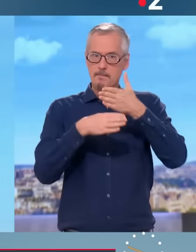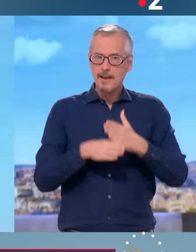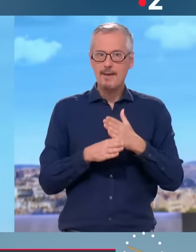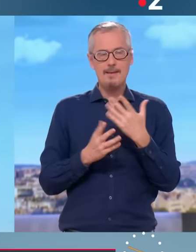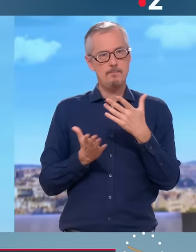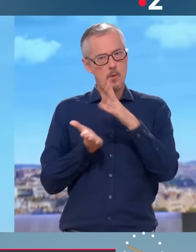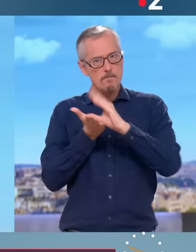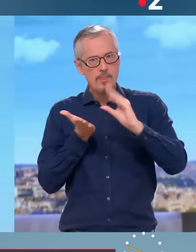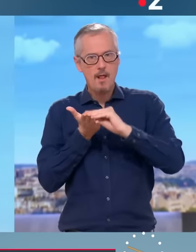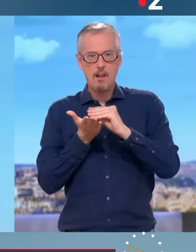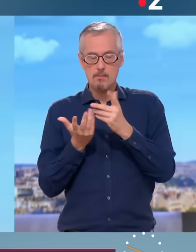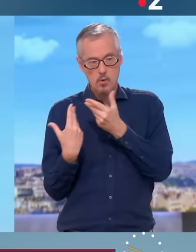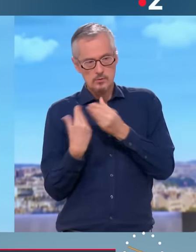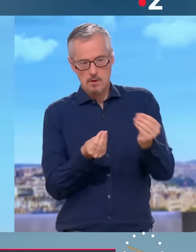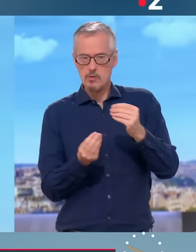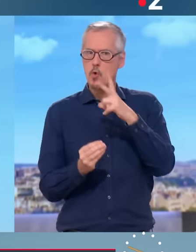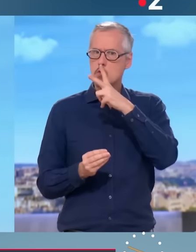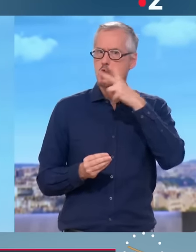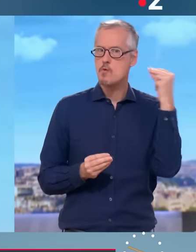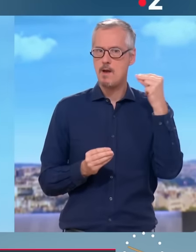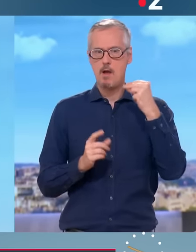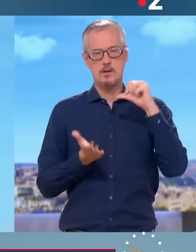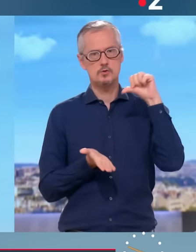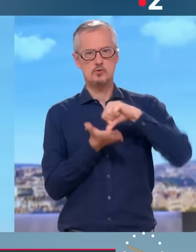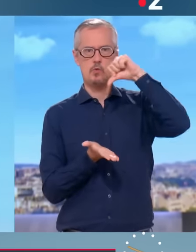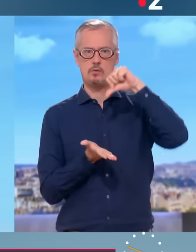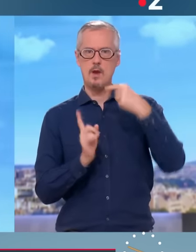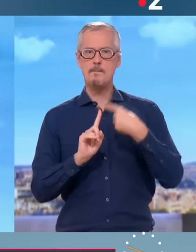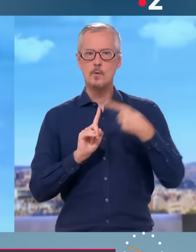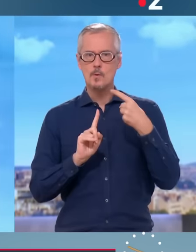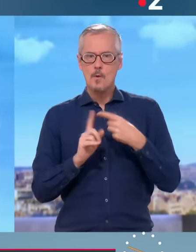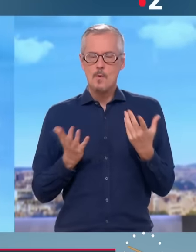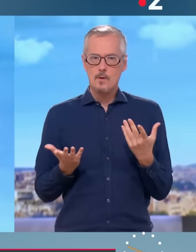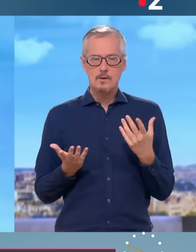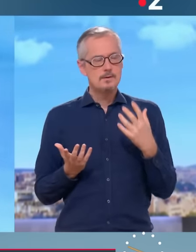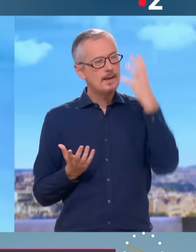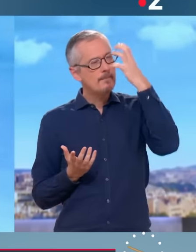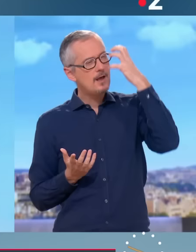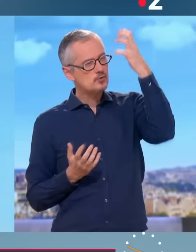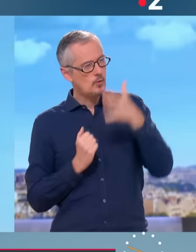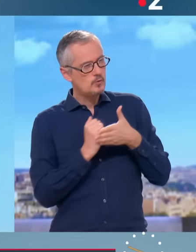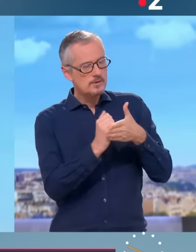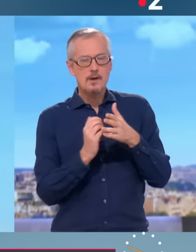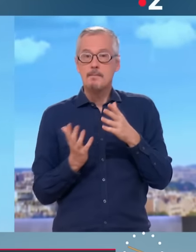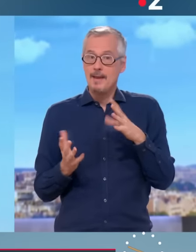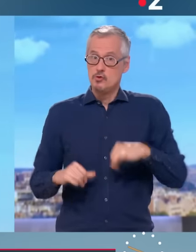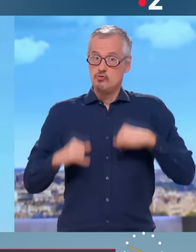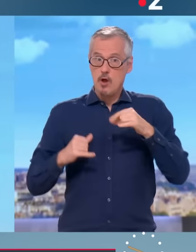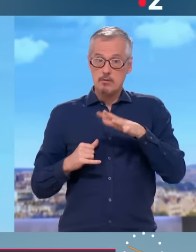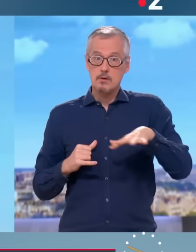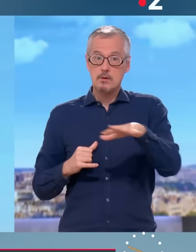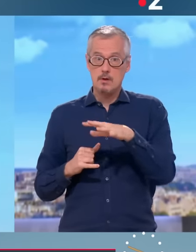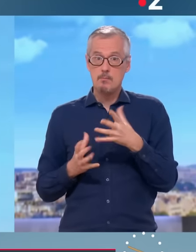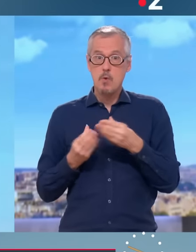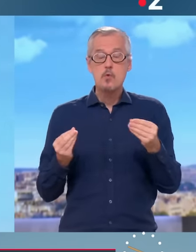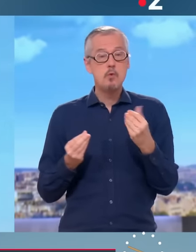tout et qui remet aussi l'exigence de la protection de la planète devant nous. On disait tout à'heure que les jeunes maintenant renoncent à mettre des enfants